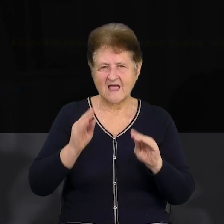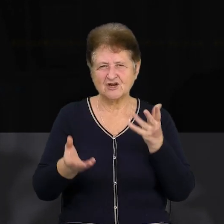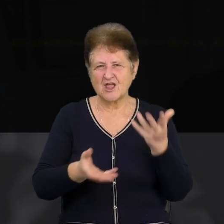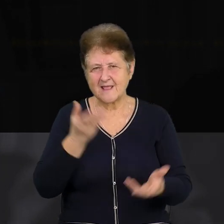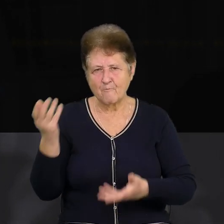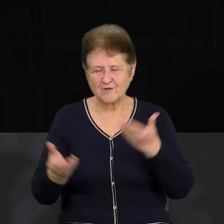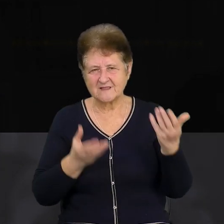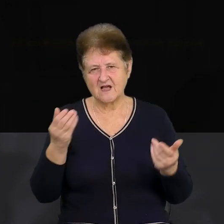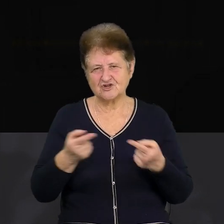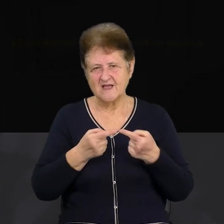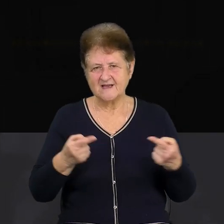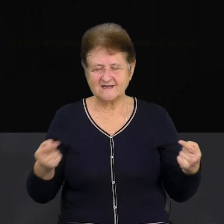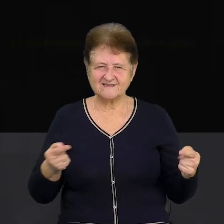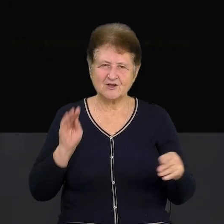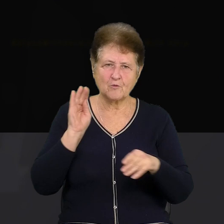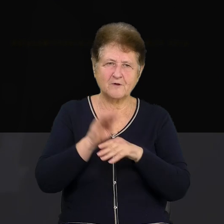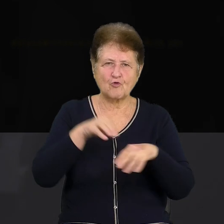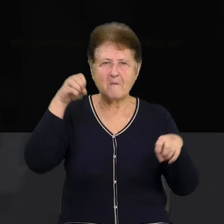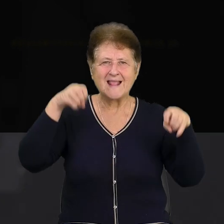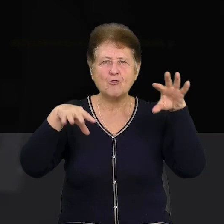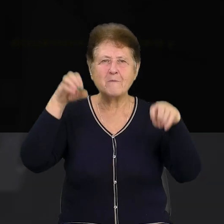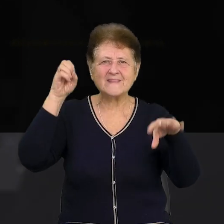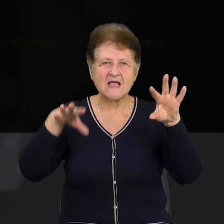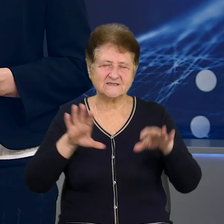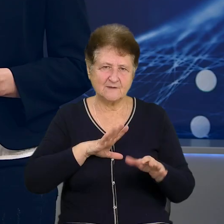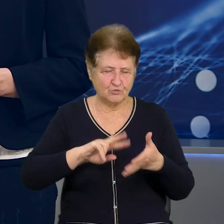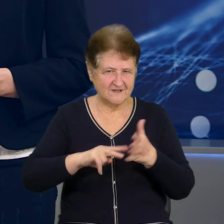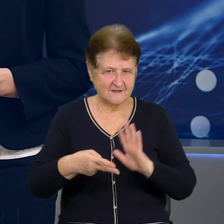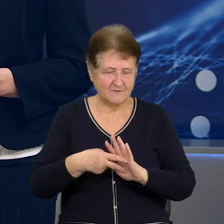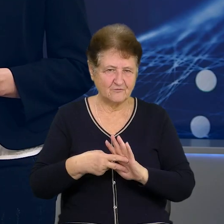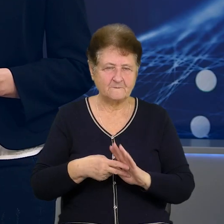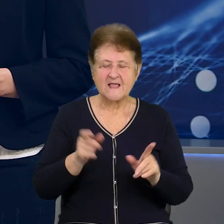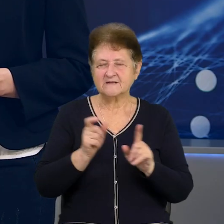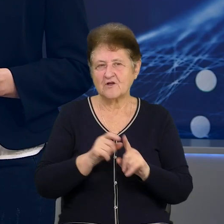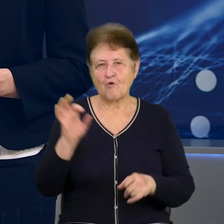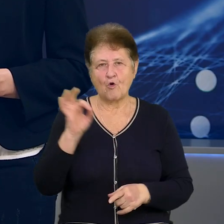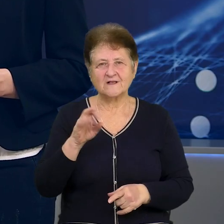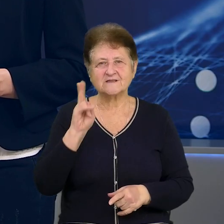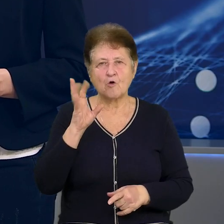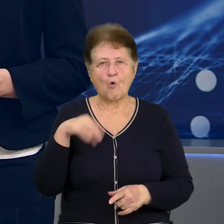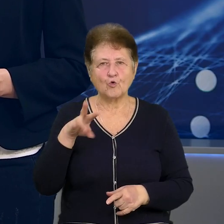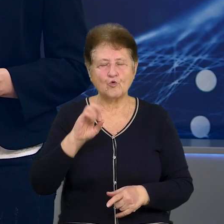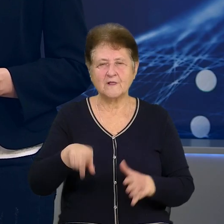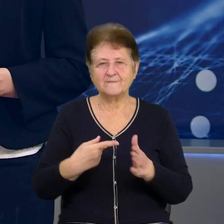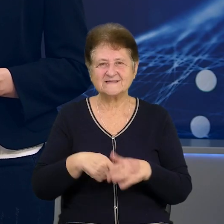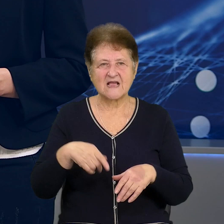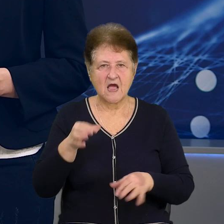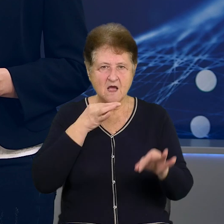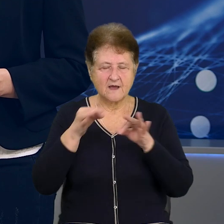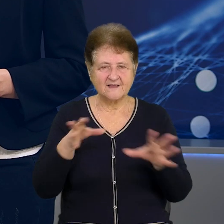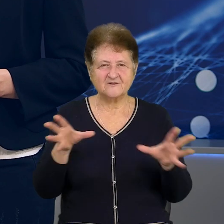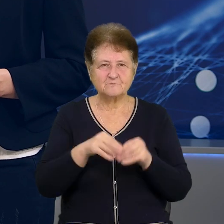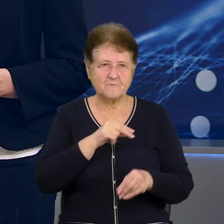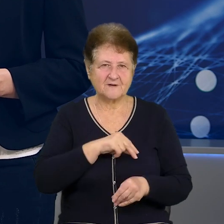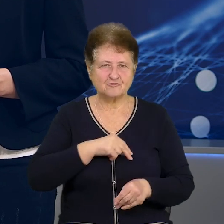різні додаткові іллюмінації були заплановані. За словами Олександра Кодоли, міська рада нині співпрацює з